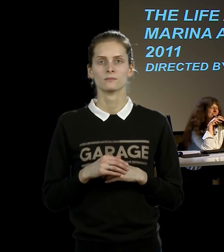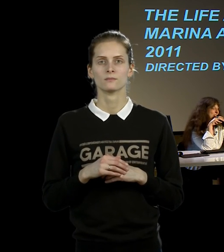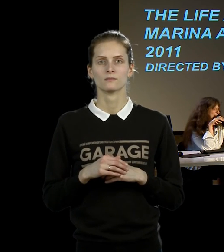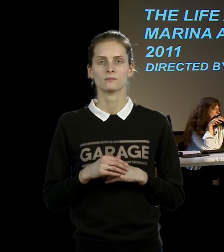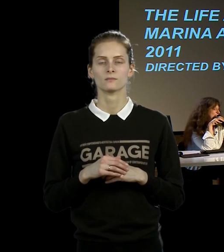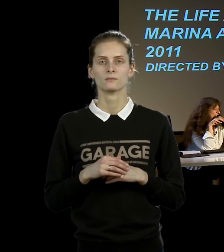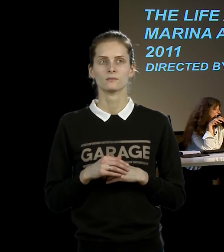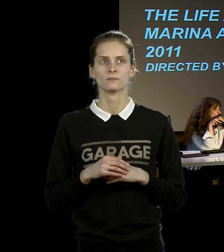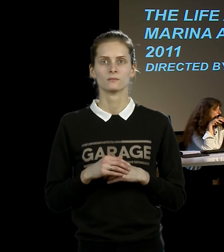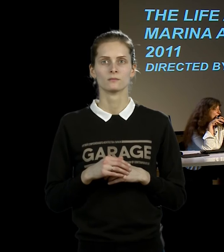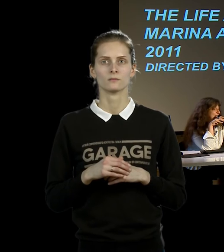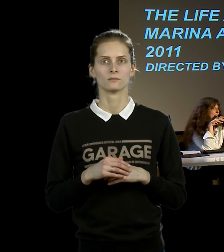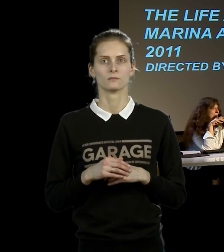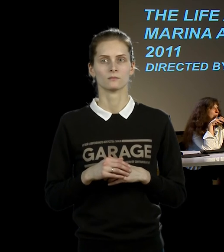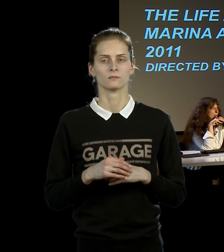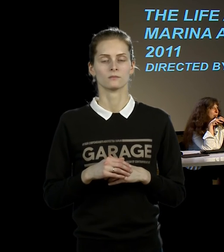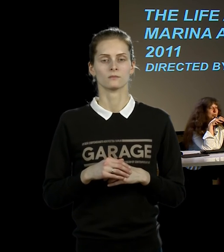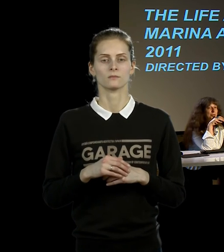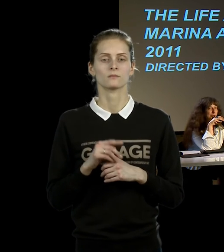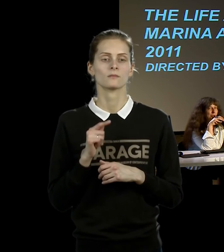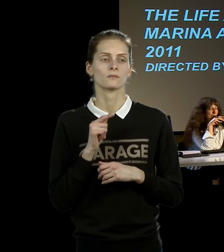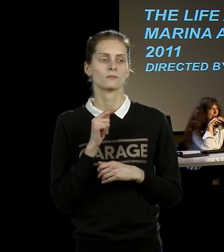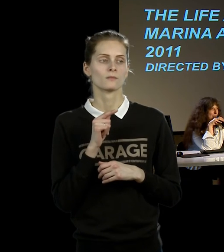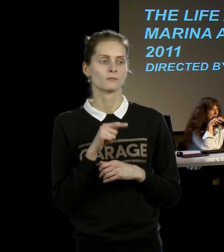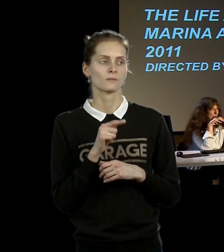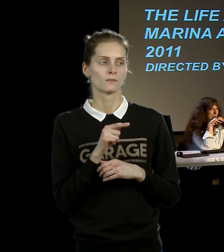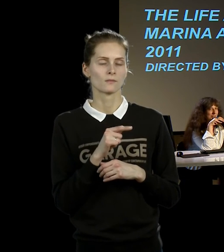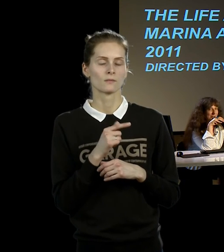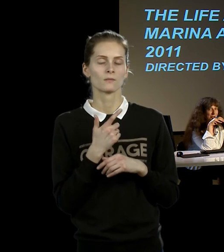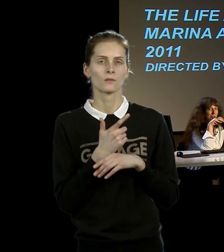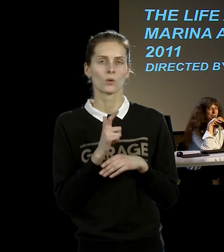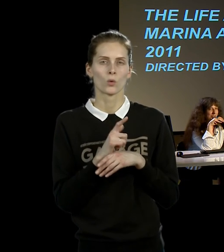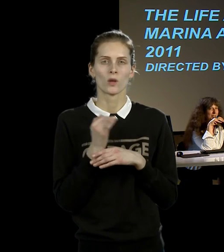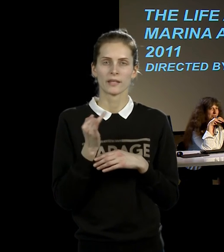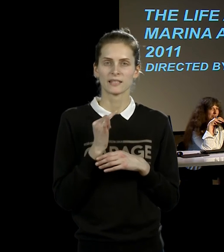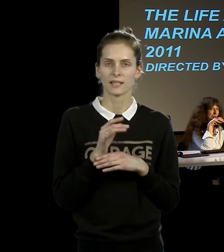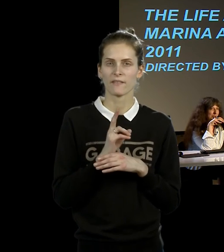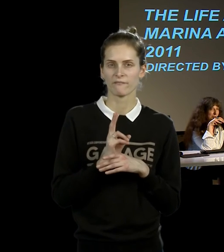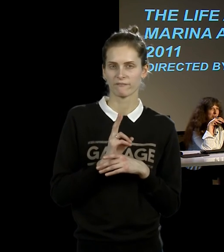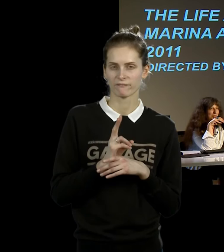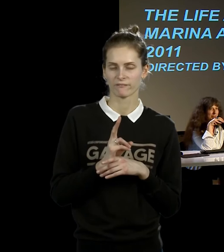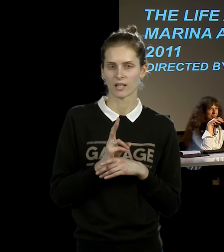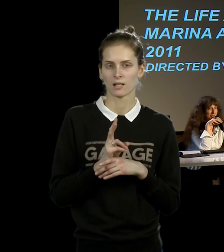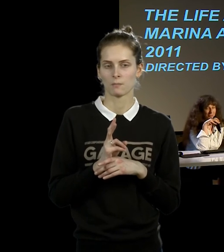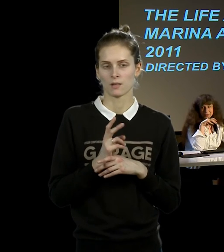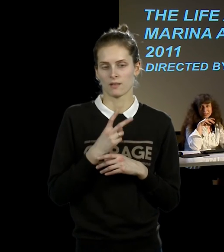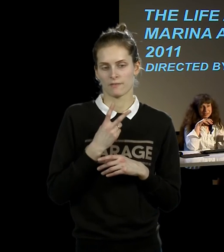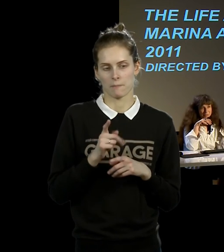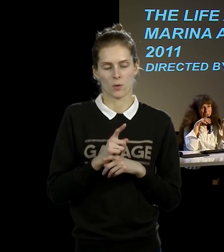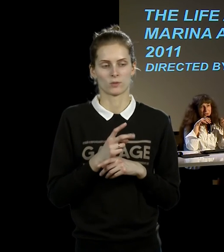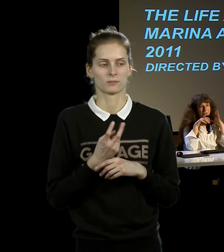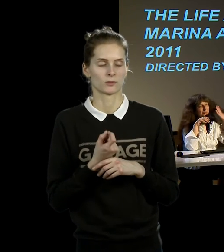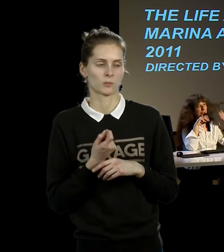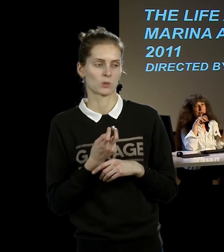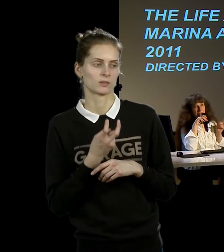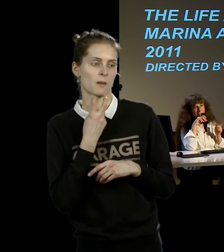иконографический, чем фильм в присутствии художника, документальный, который вышел недавно. Там как-то позабавнее все. Хотя